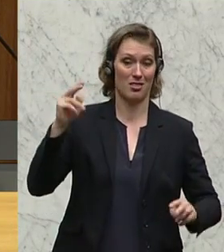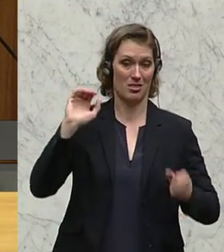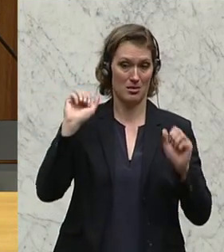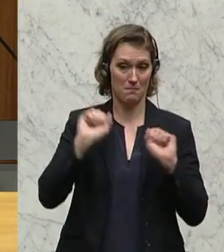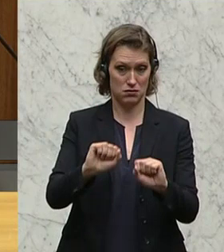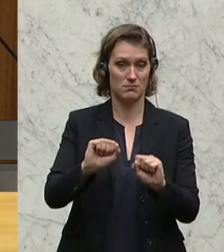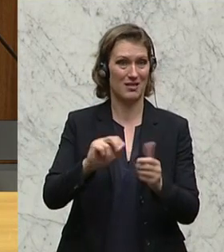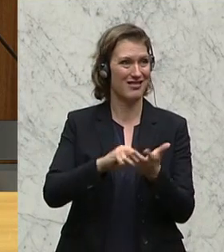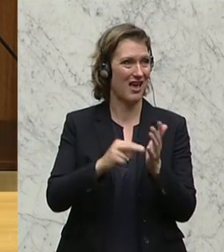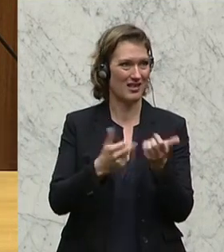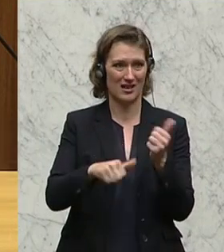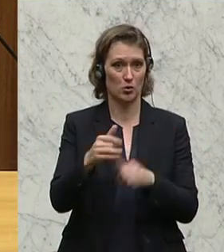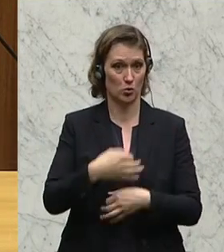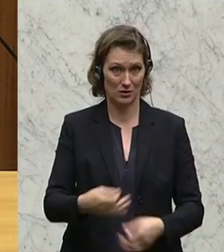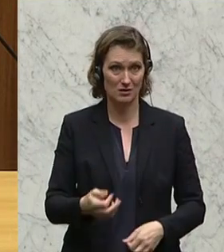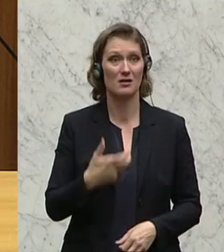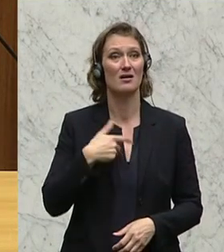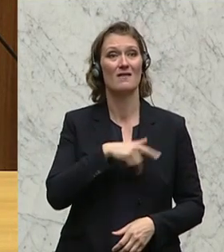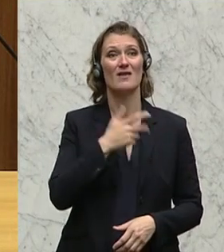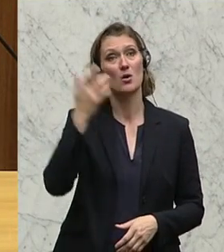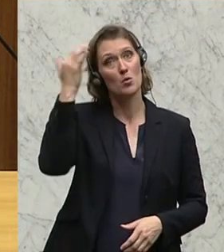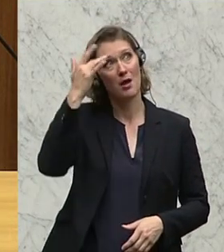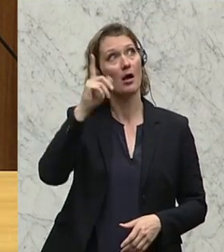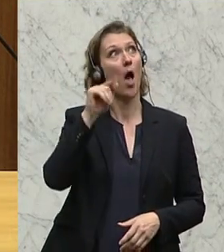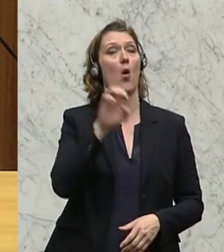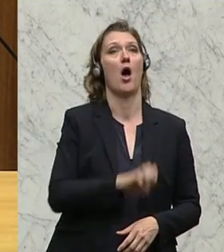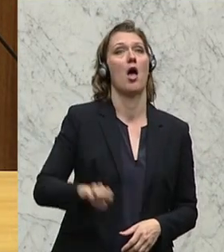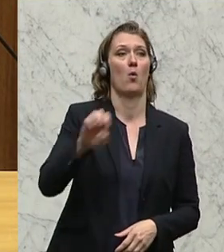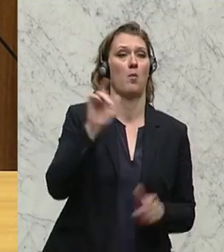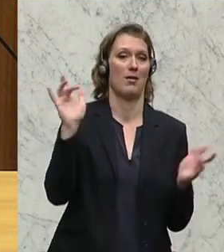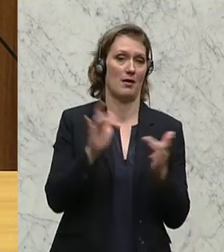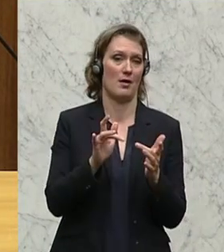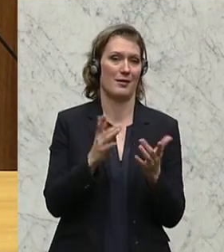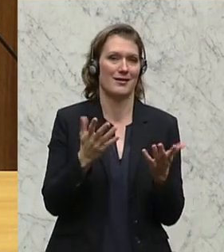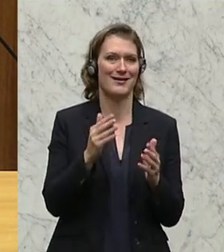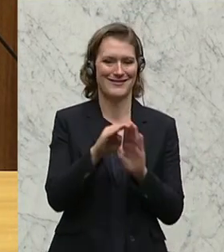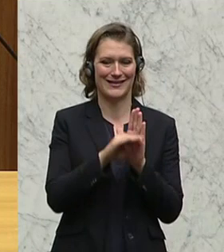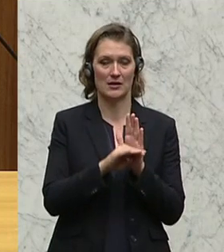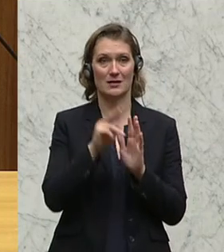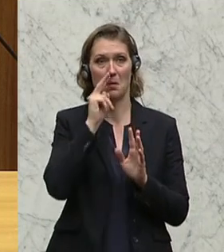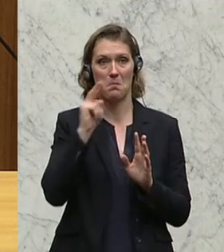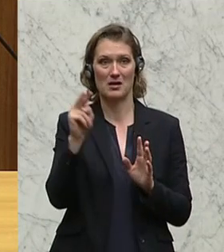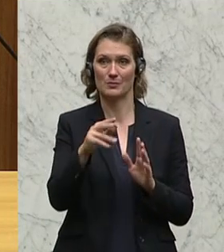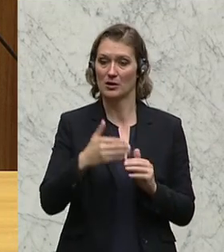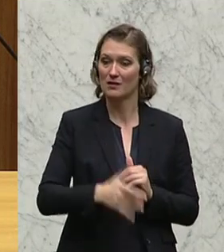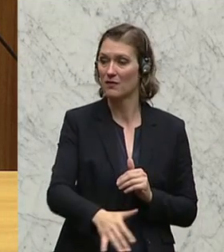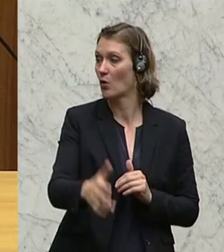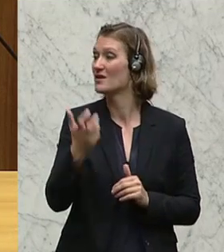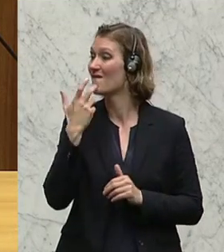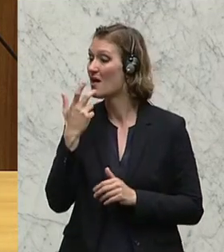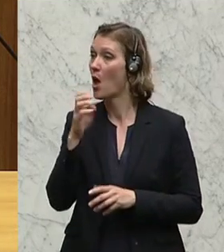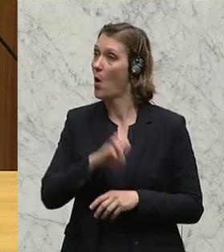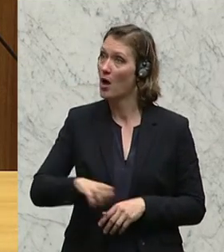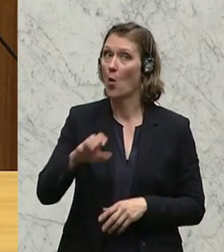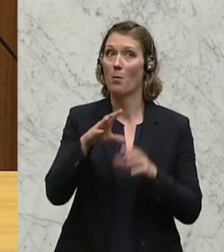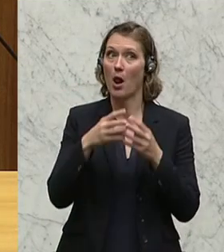sollten wir auch immer klar sagen, wollen wir das nicht in Europa. Das ist ja eigentlich die Gesetzesperspektive, die wir immer eingenommen haben. Wir wollten immer eine